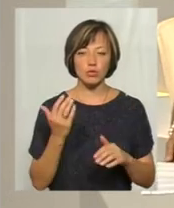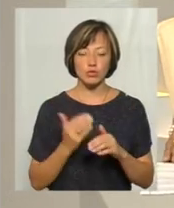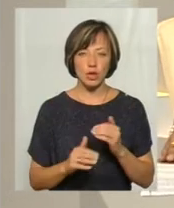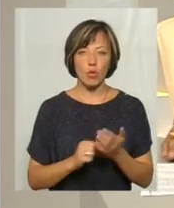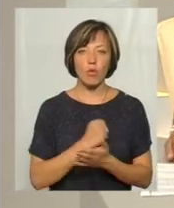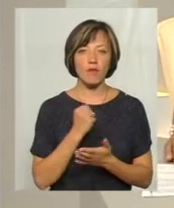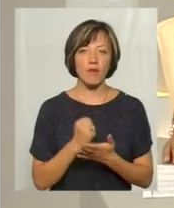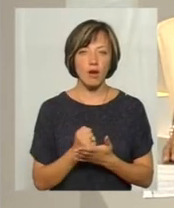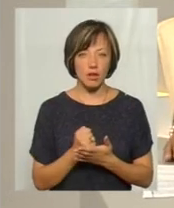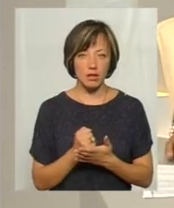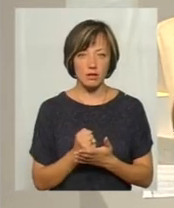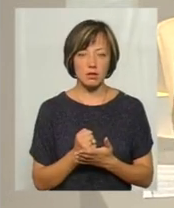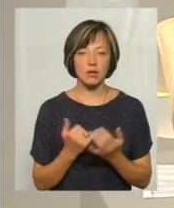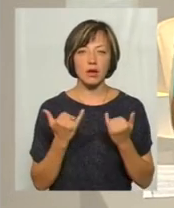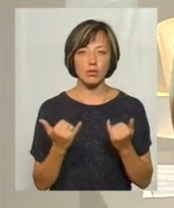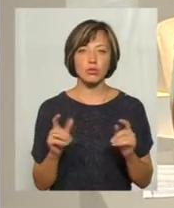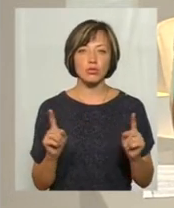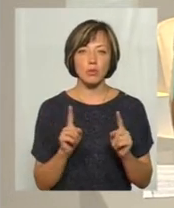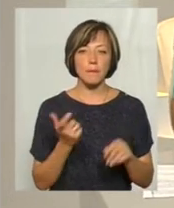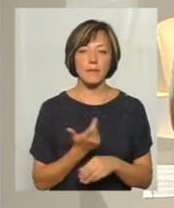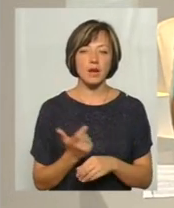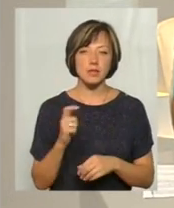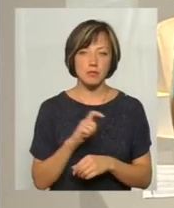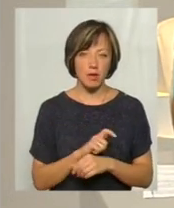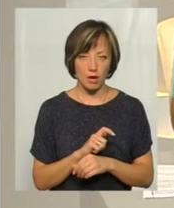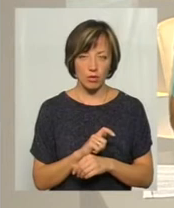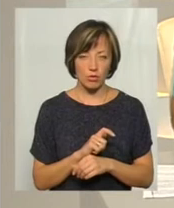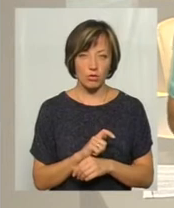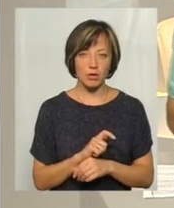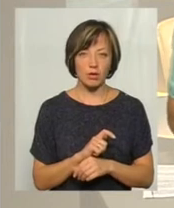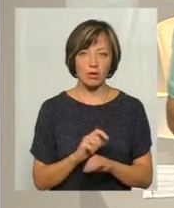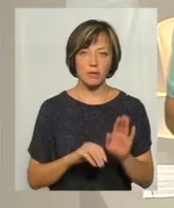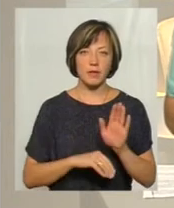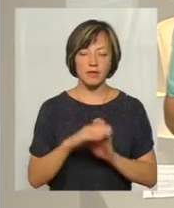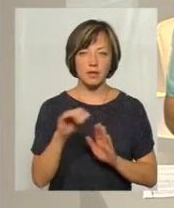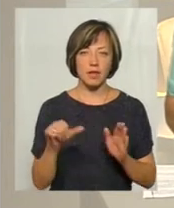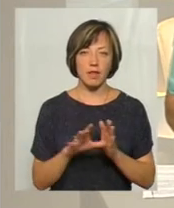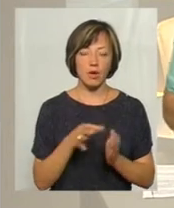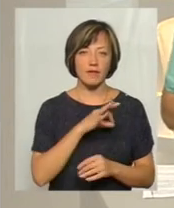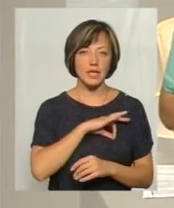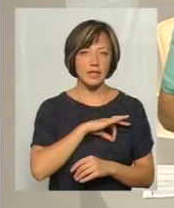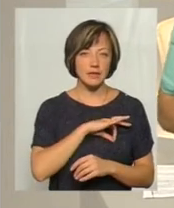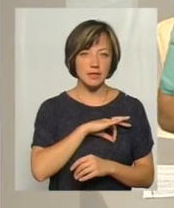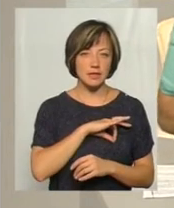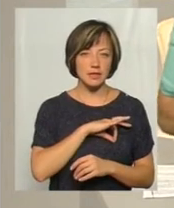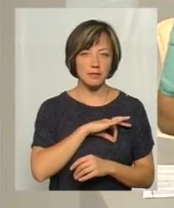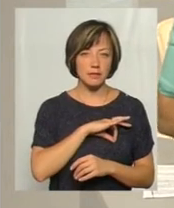ухвалено для того, аби максимально підвищити енергоефективність